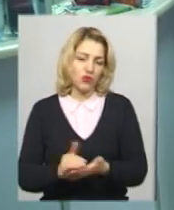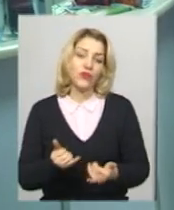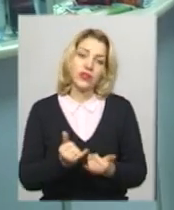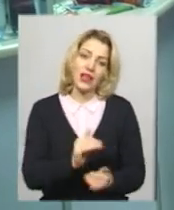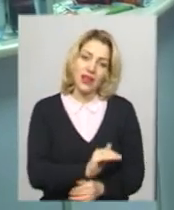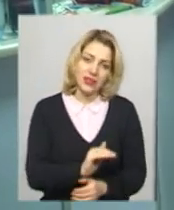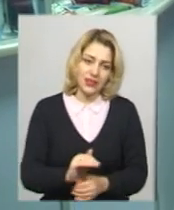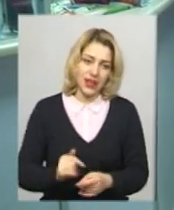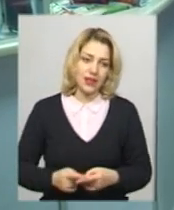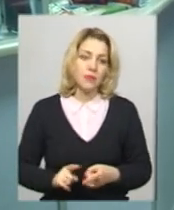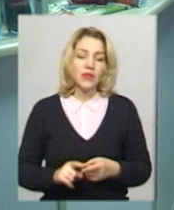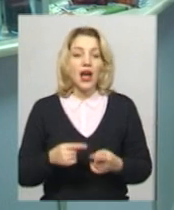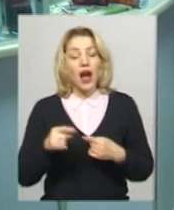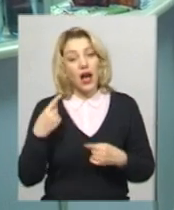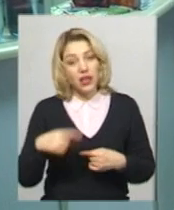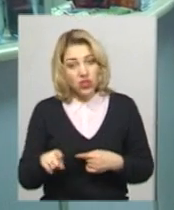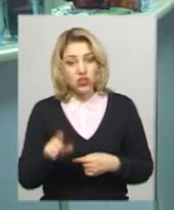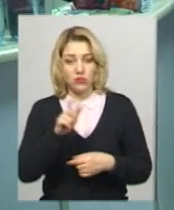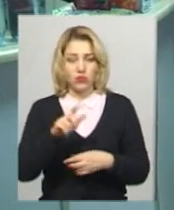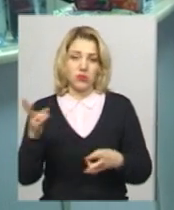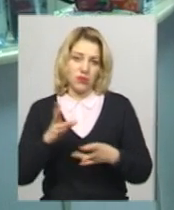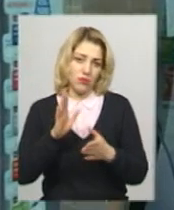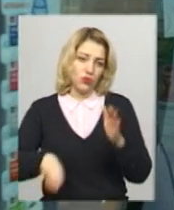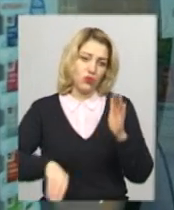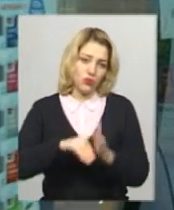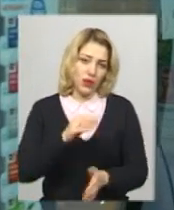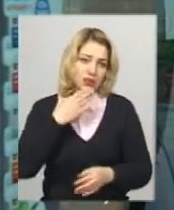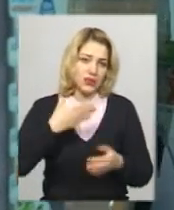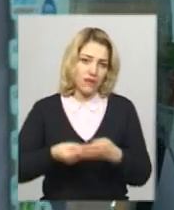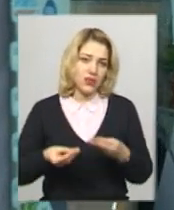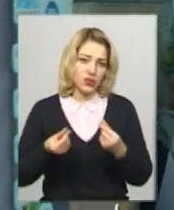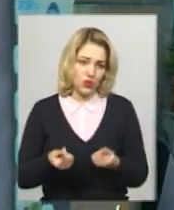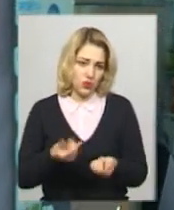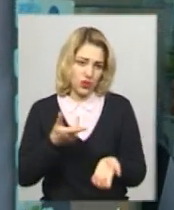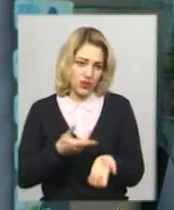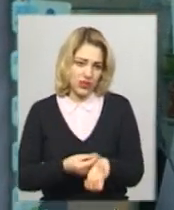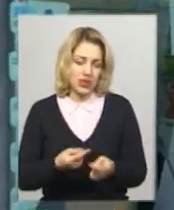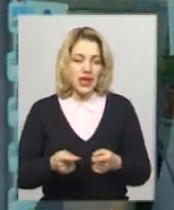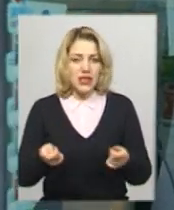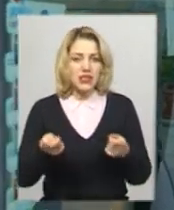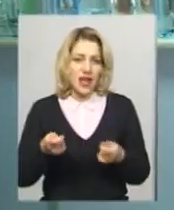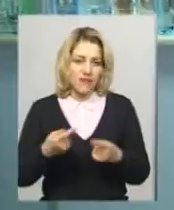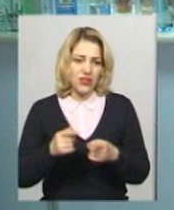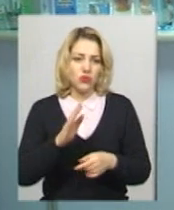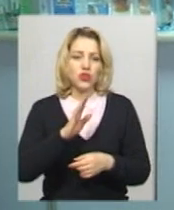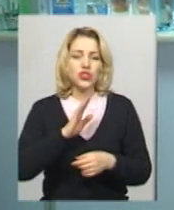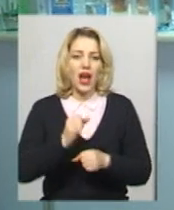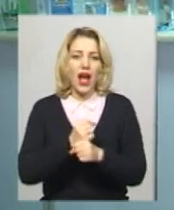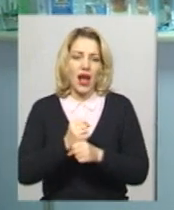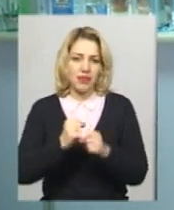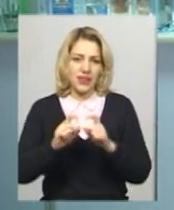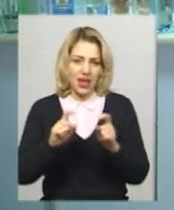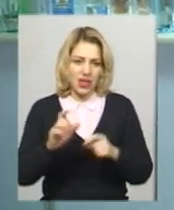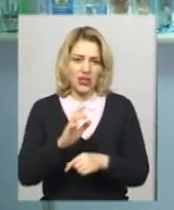Сім іншим категоріям вакцину доведеться купувати за власний кошт. Завідувачка Хмельницької комунальної аптеки «Віола» Ольга Кадуцька каже,